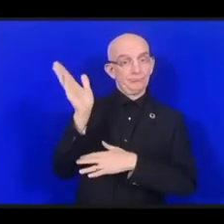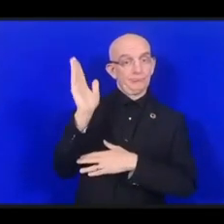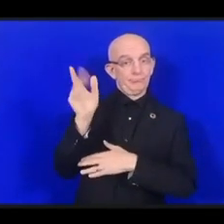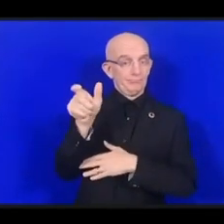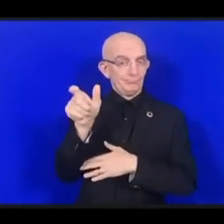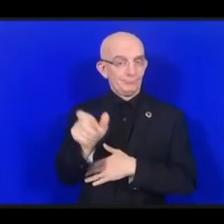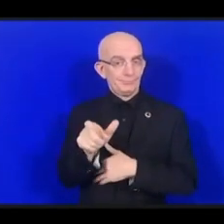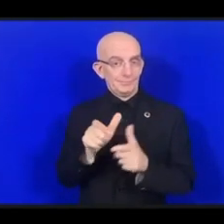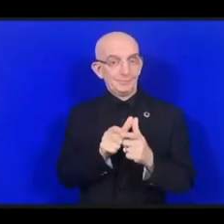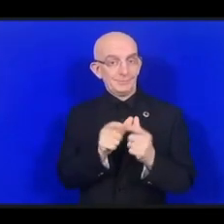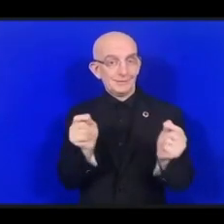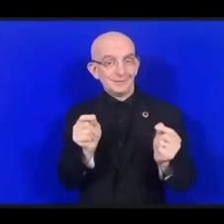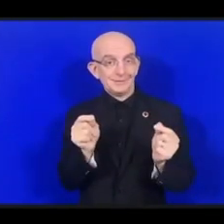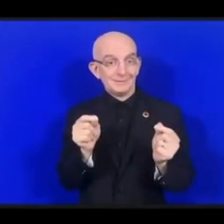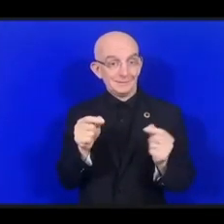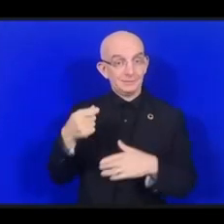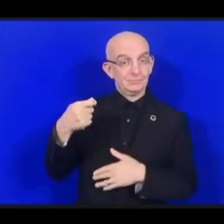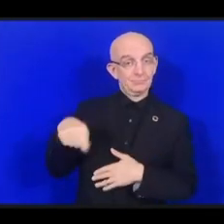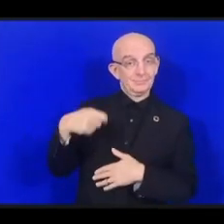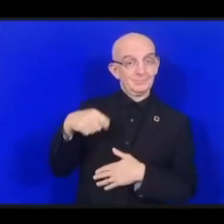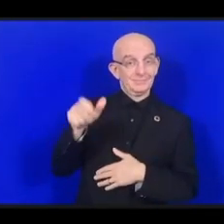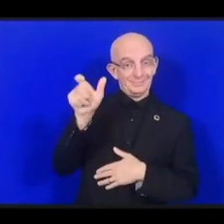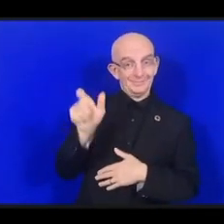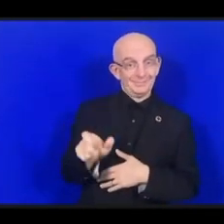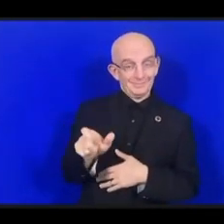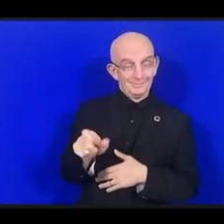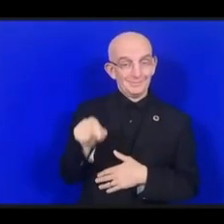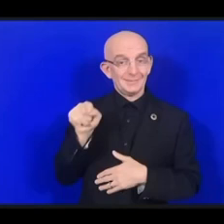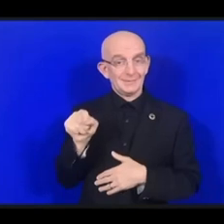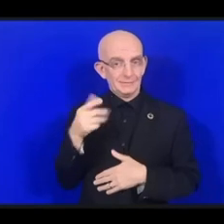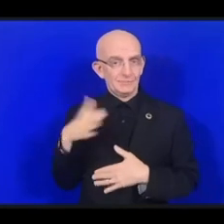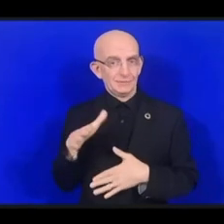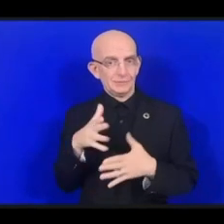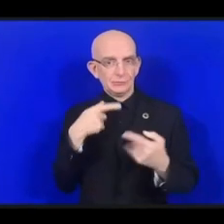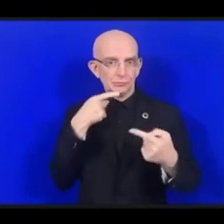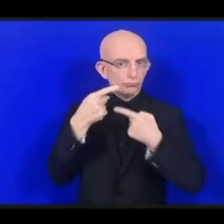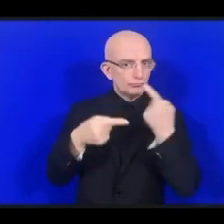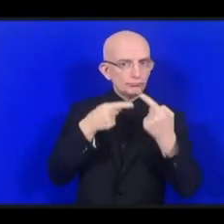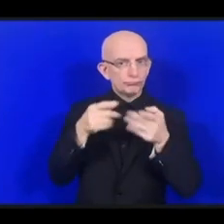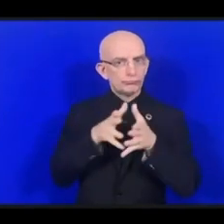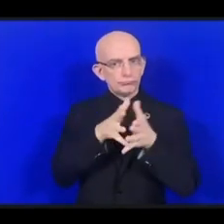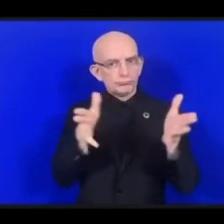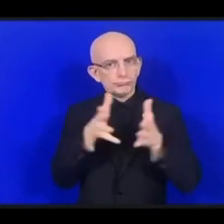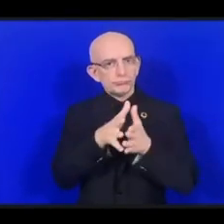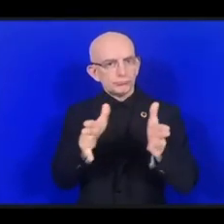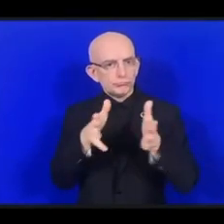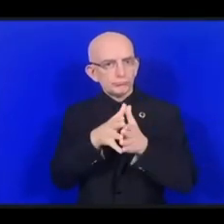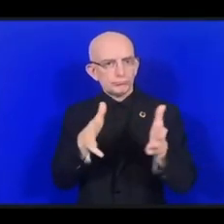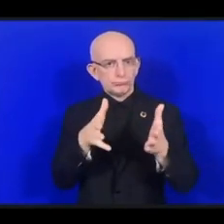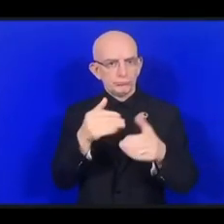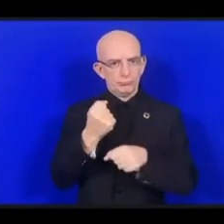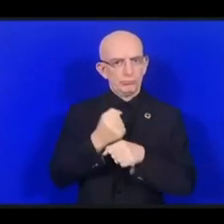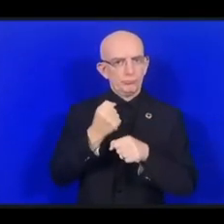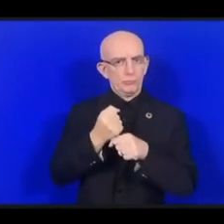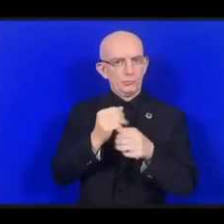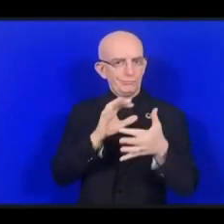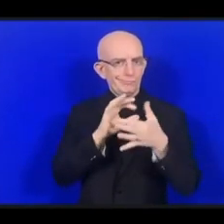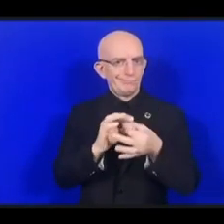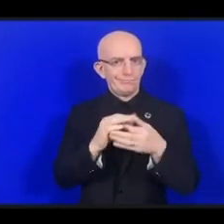зрения на работу, которая проводилась в группе семи, и рассказал о